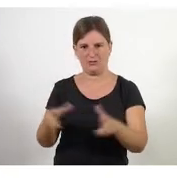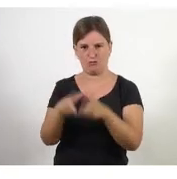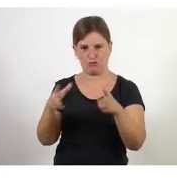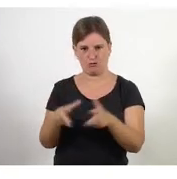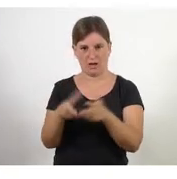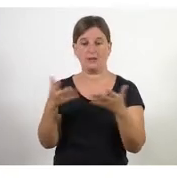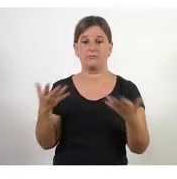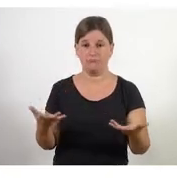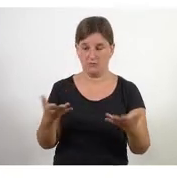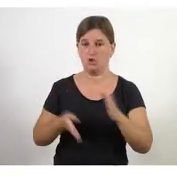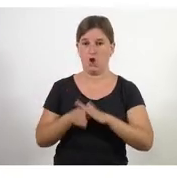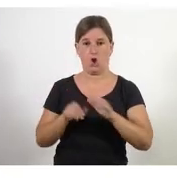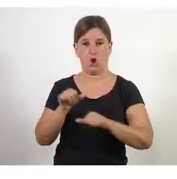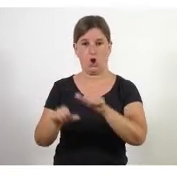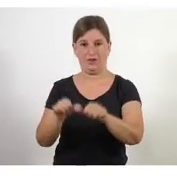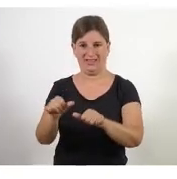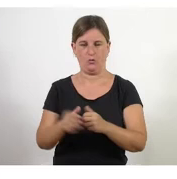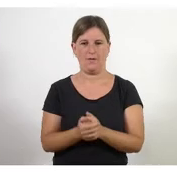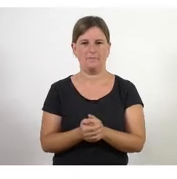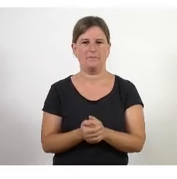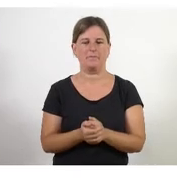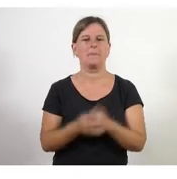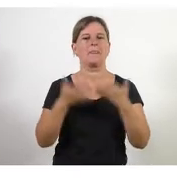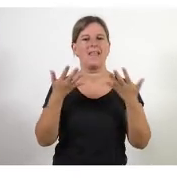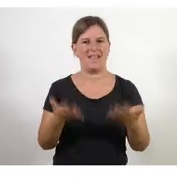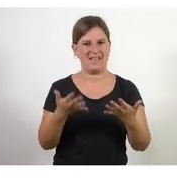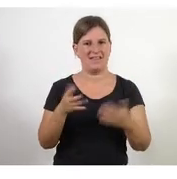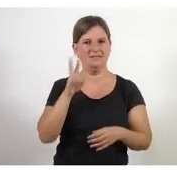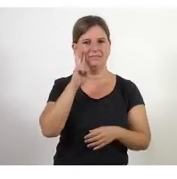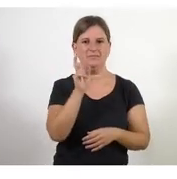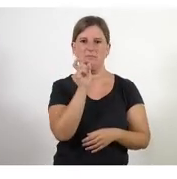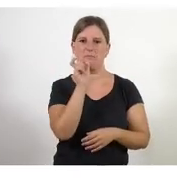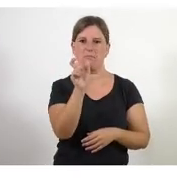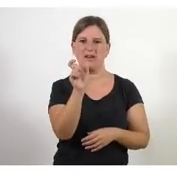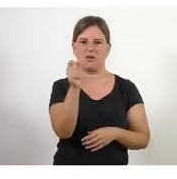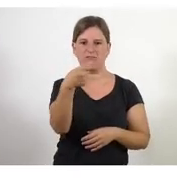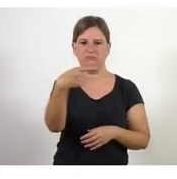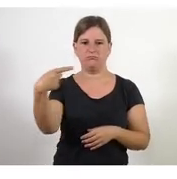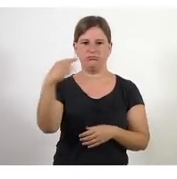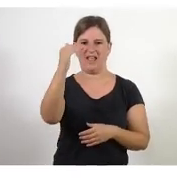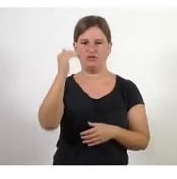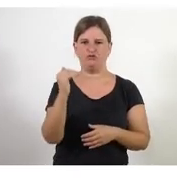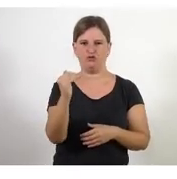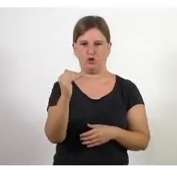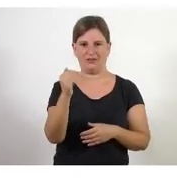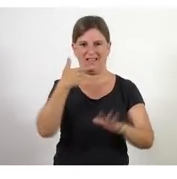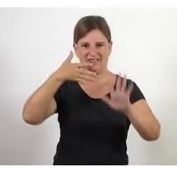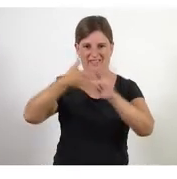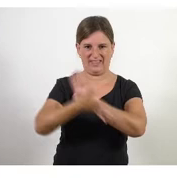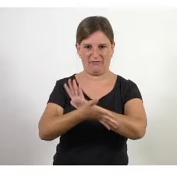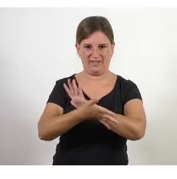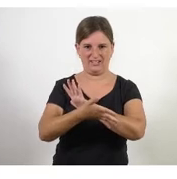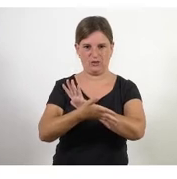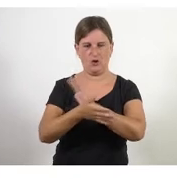segueixes el procés fixeu-vos en les paraules que he subratllat a sota de cada definició de